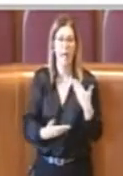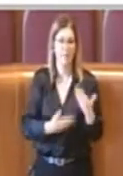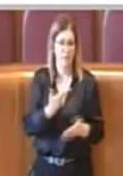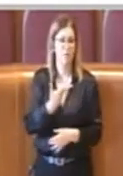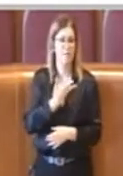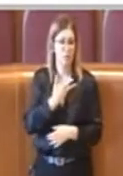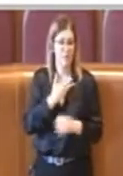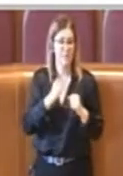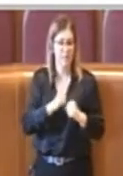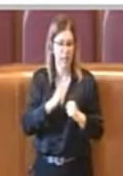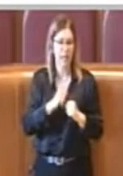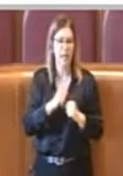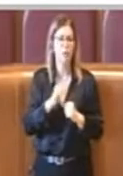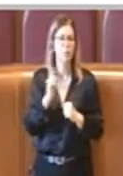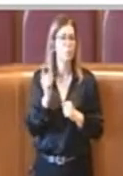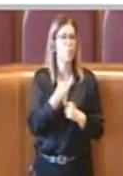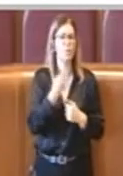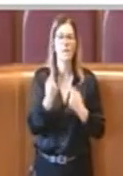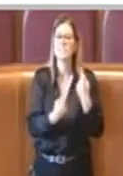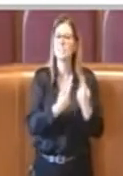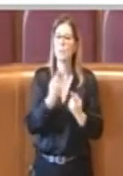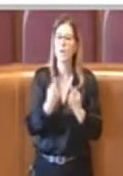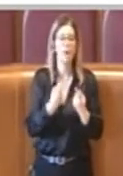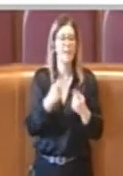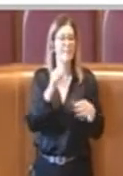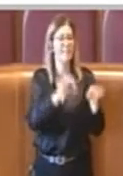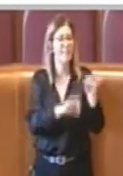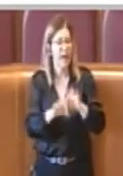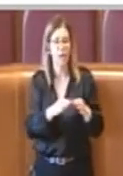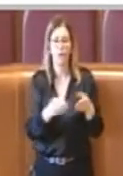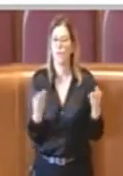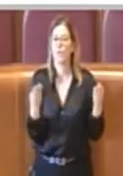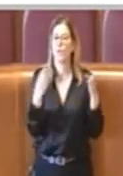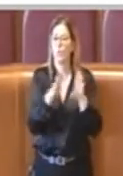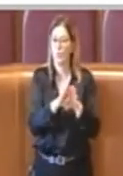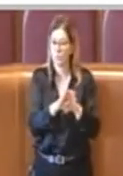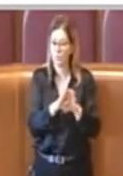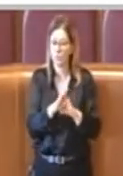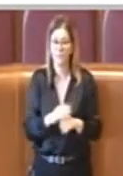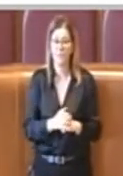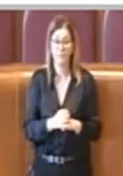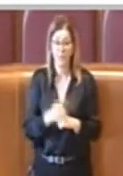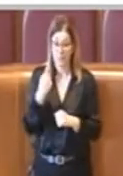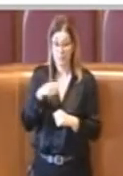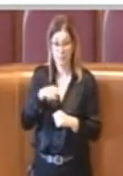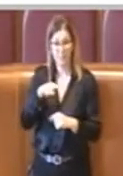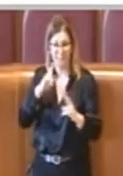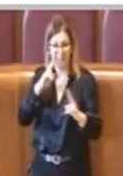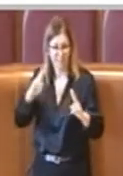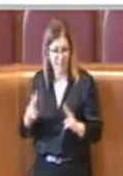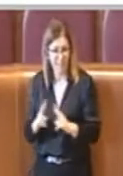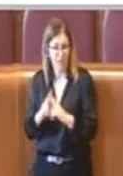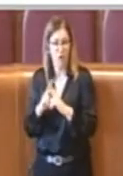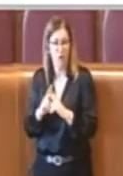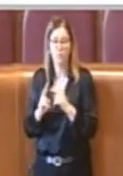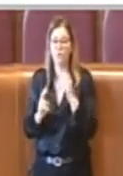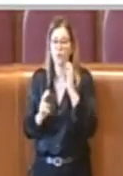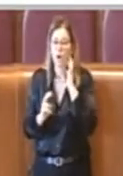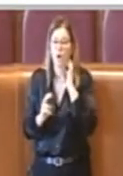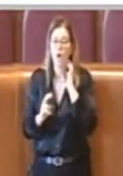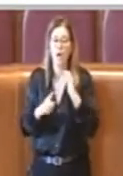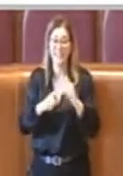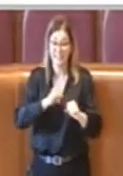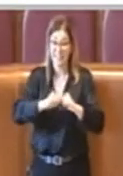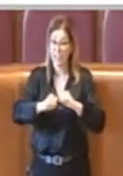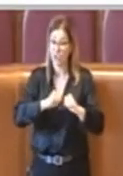appunto bloccato tutte le manifestazioni artistiche. Nel corso di quella seduta la dirigenza del Teatro dell